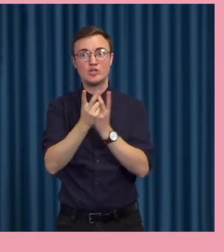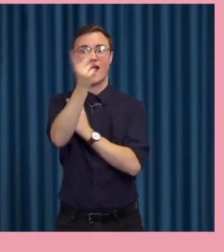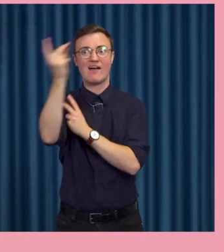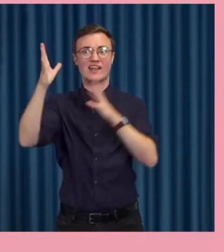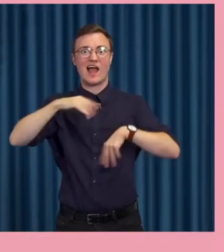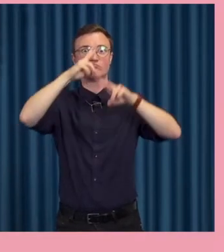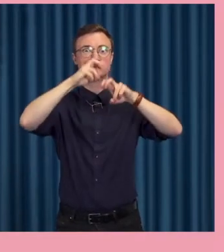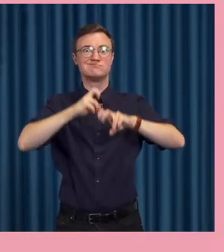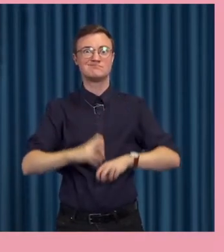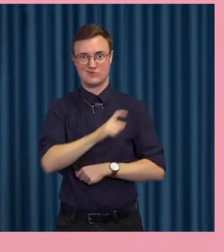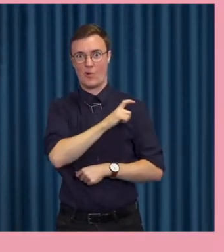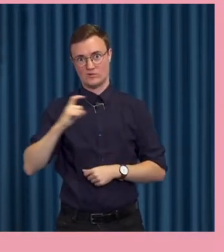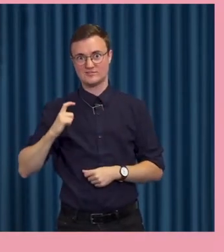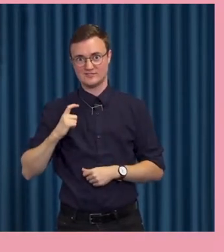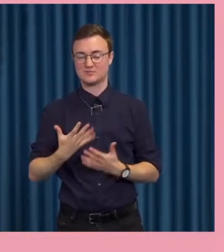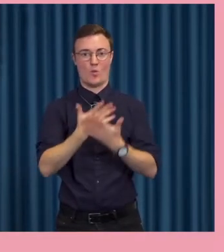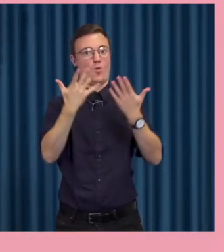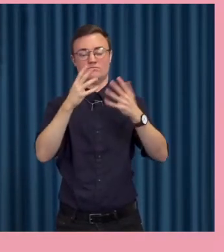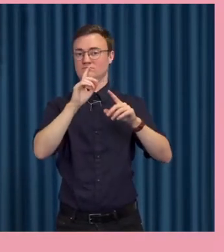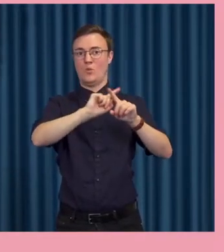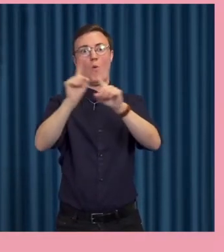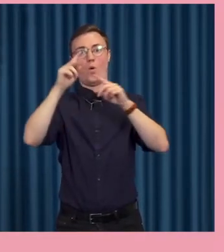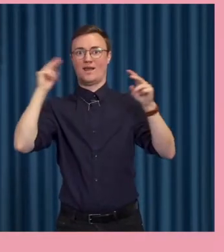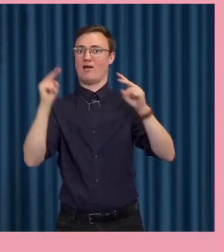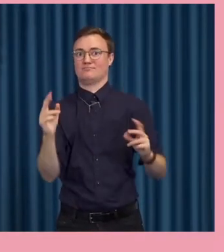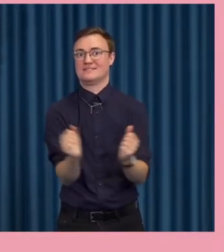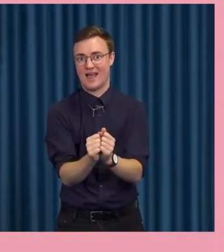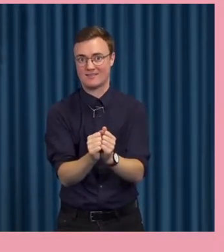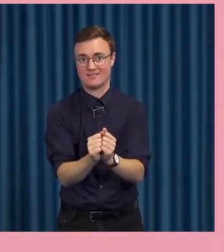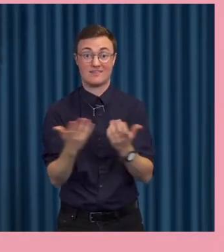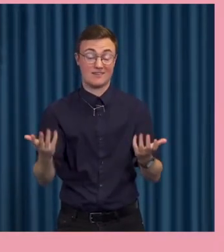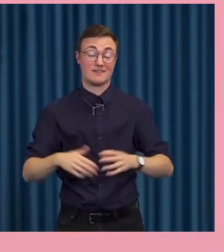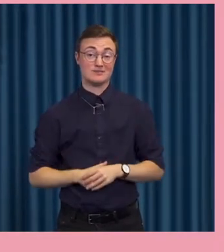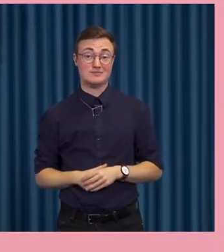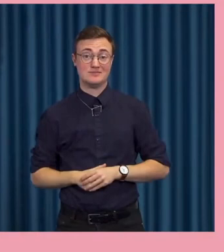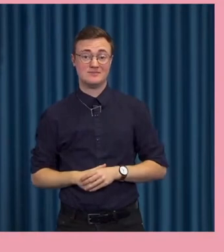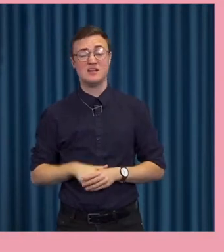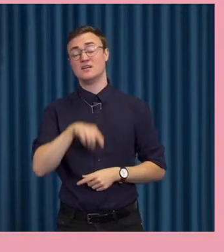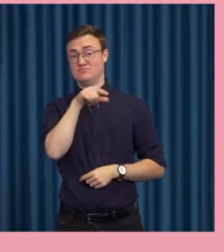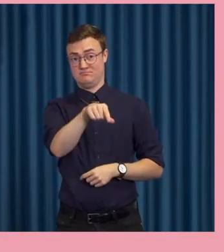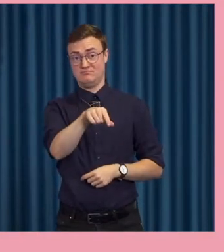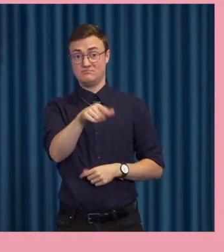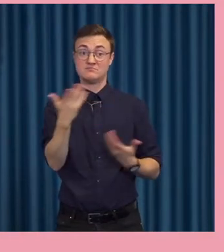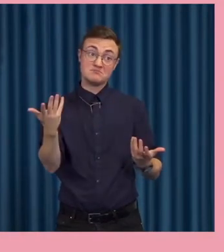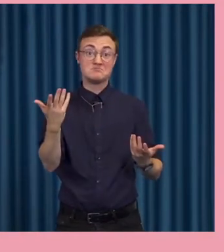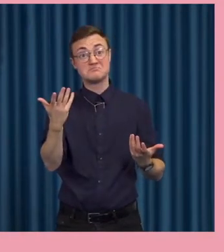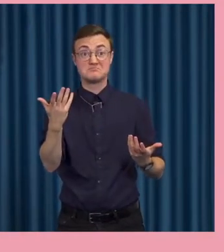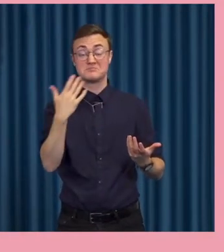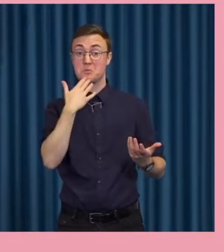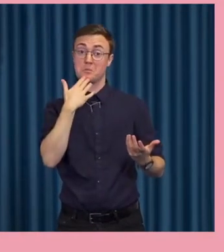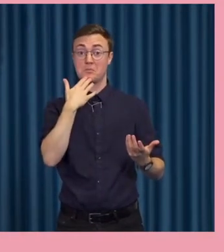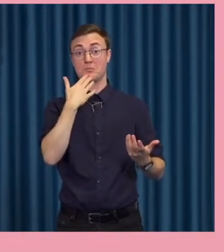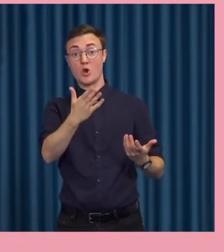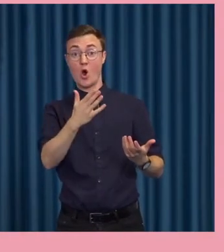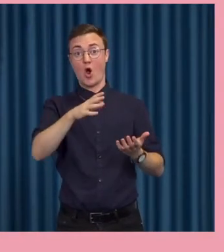kvantifierbara i väldigt många olika aspekter som traditionellt sett var helt analoga. Och det kan man också se som en front att liksom